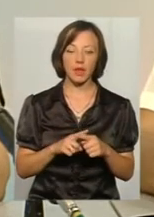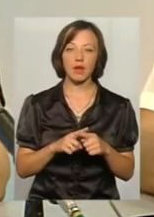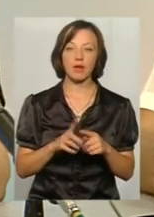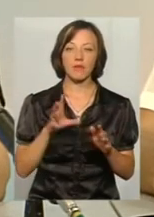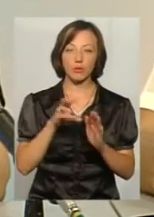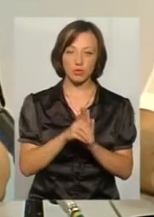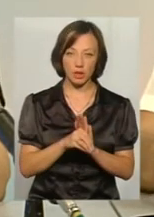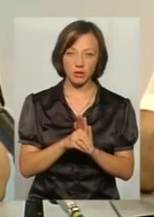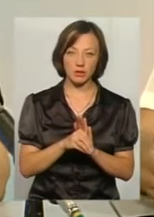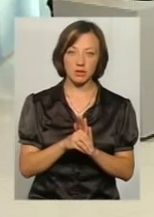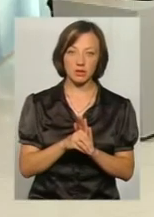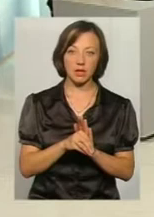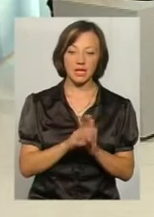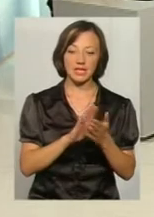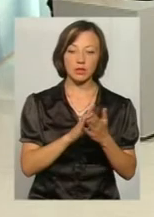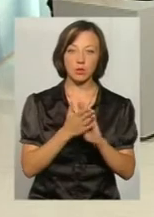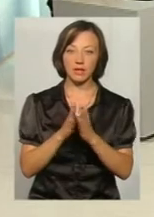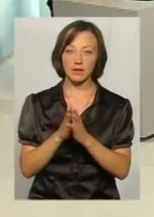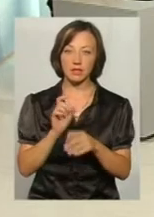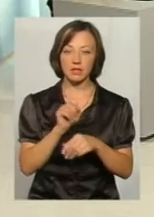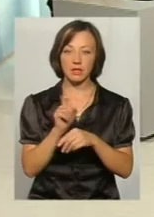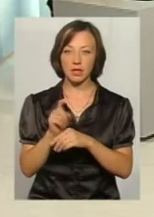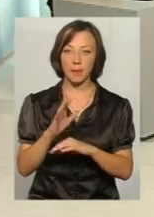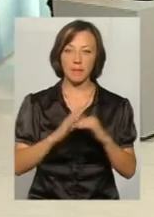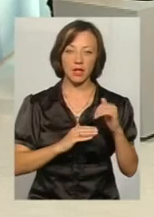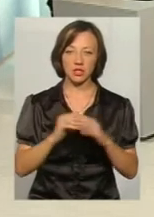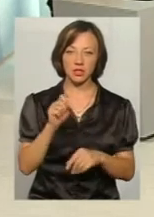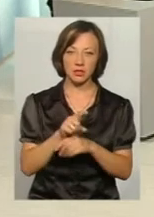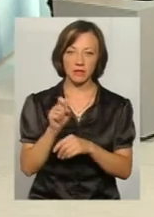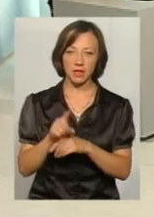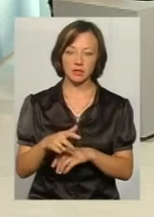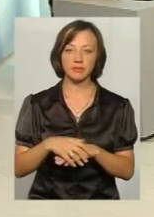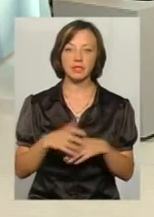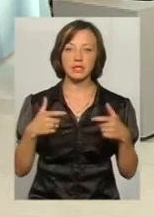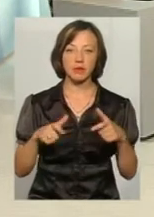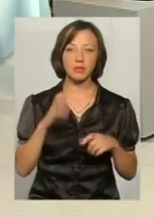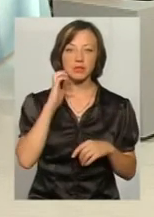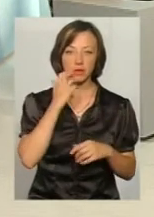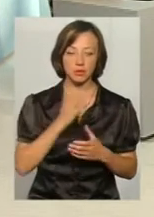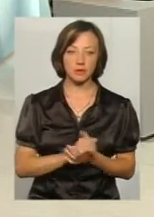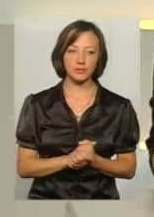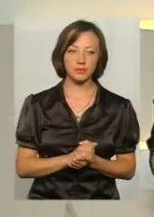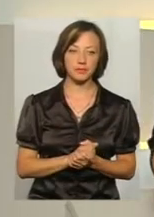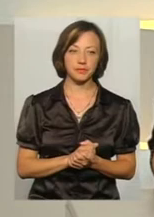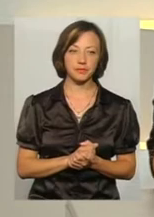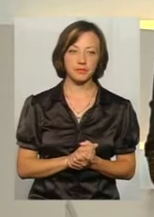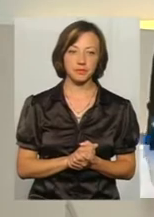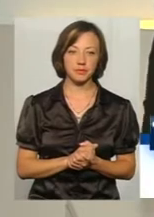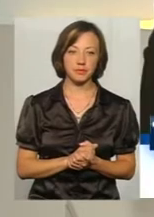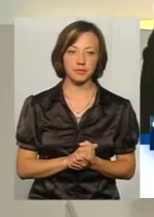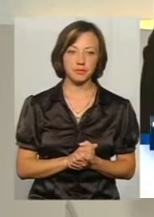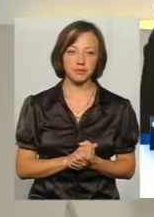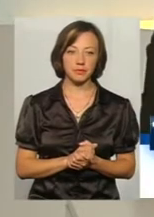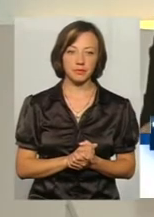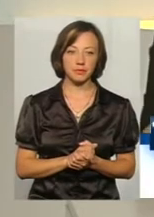включаються ситуативні задачі і практичні завдання. Тобто, екзамен дуже серйозний. Дякую, пане Ігор. Хотілося,